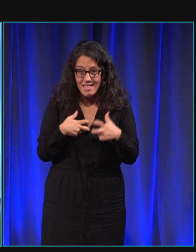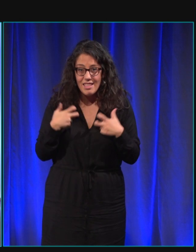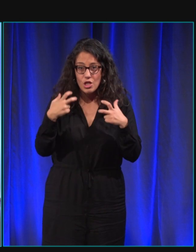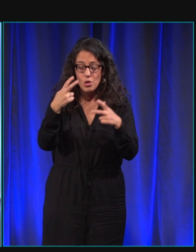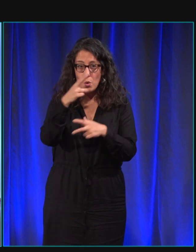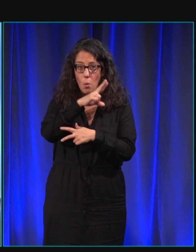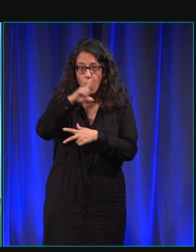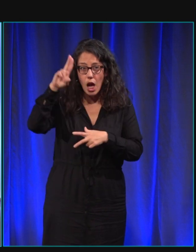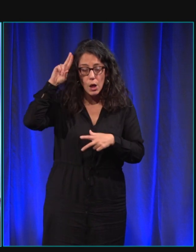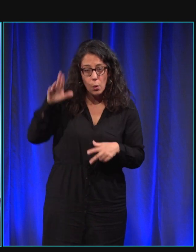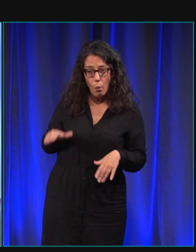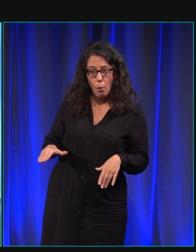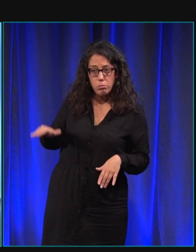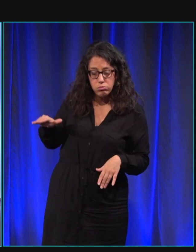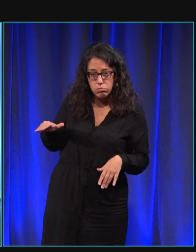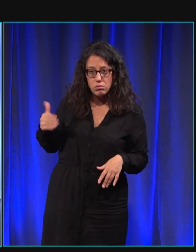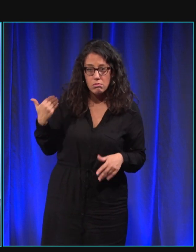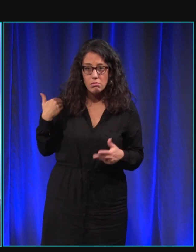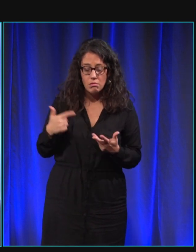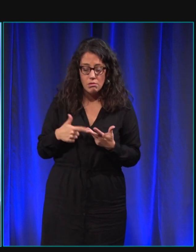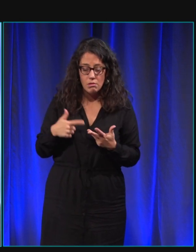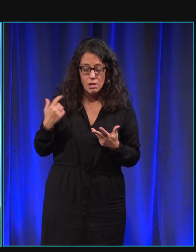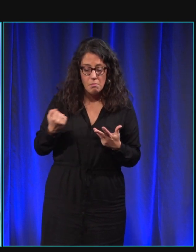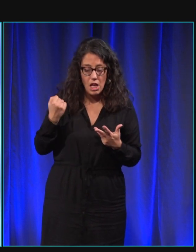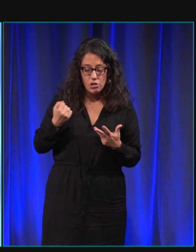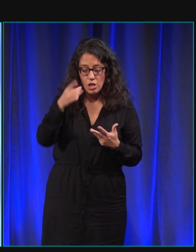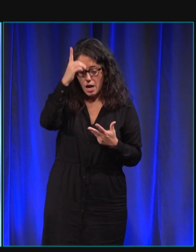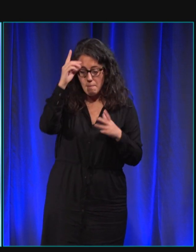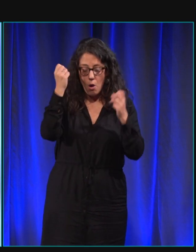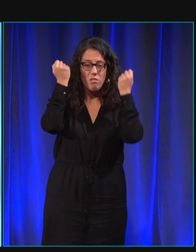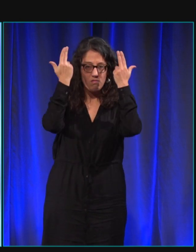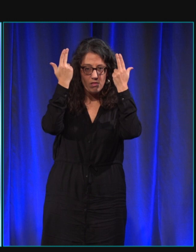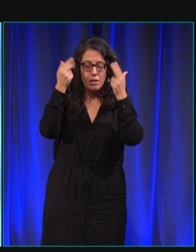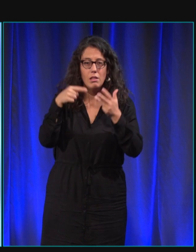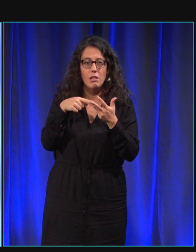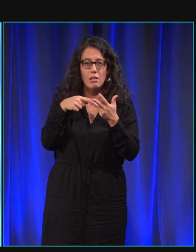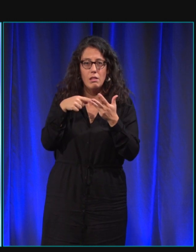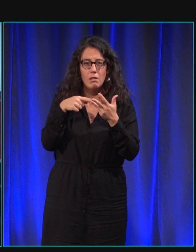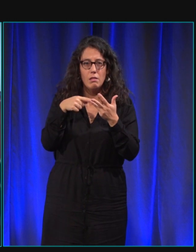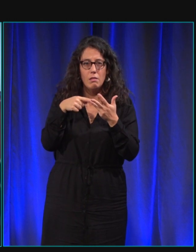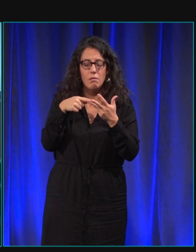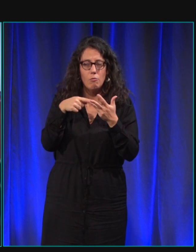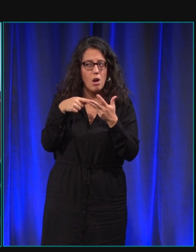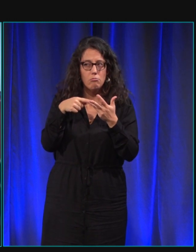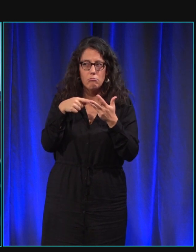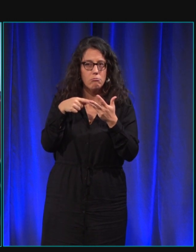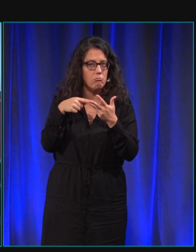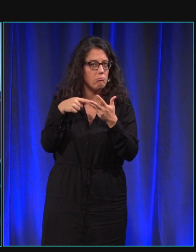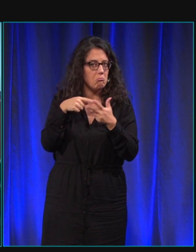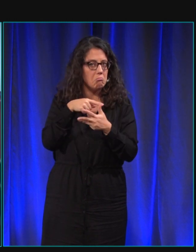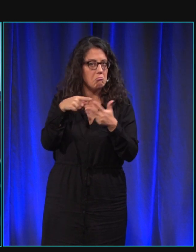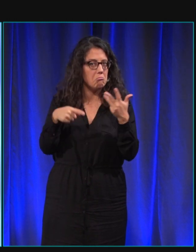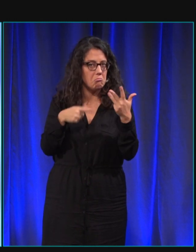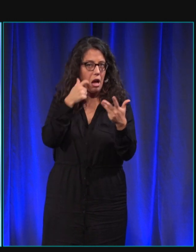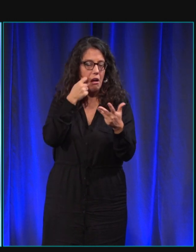récemment des bergers allemands et voilà c'est les chiens qu'on a